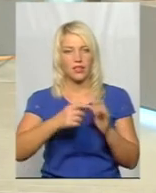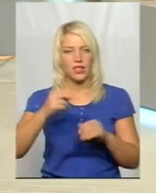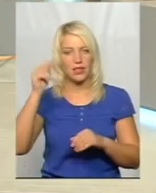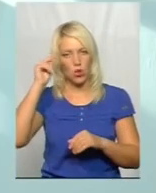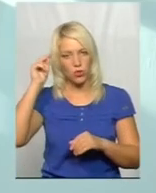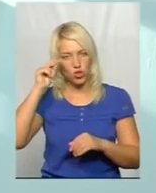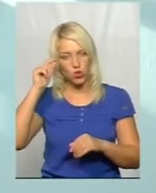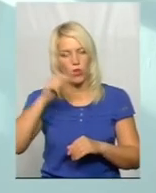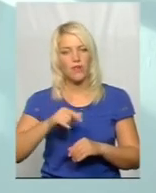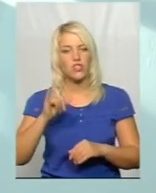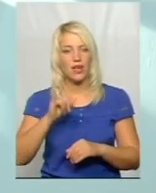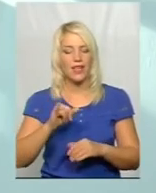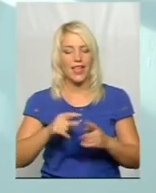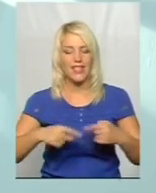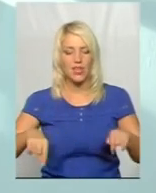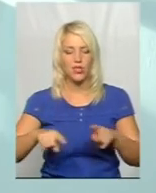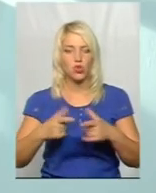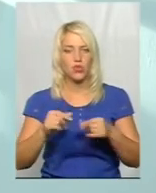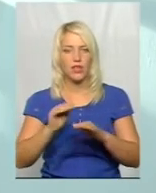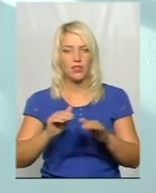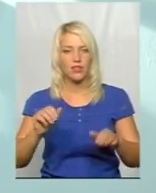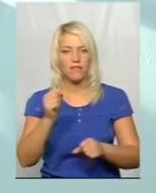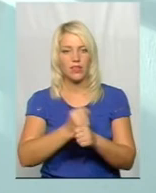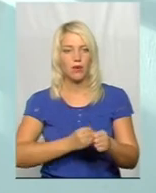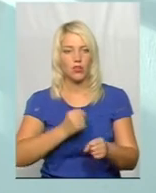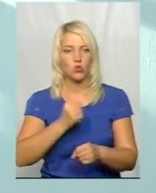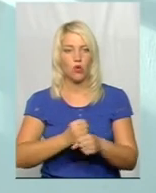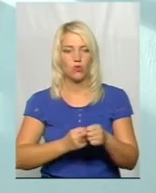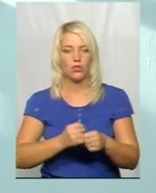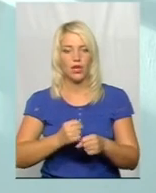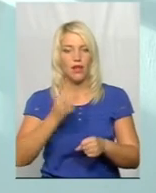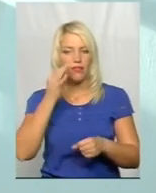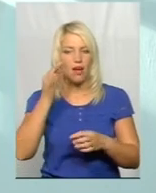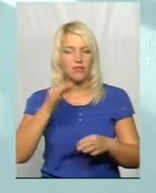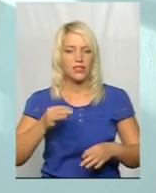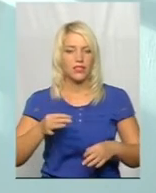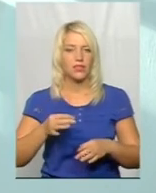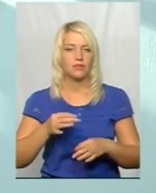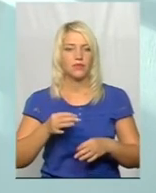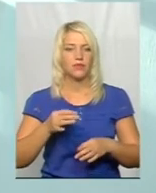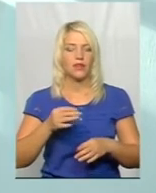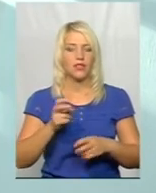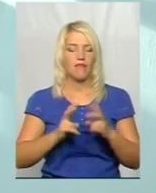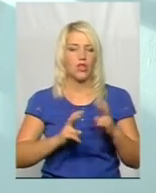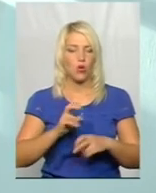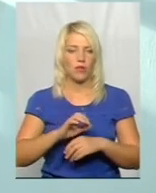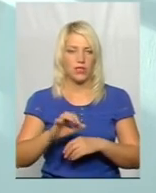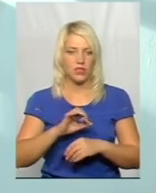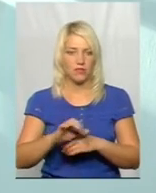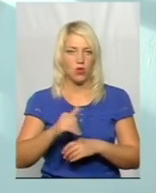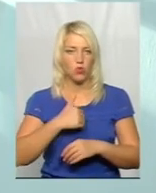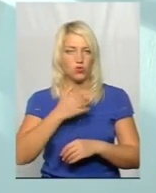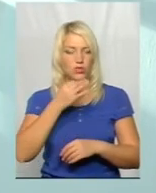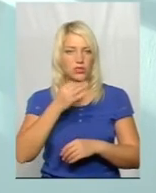місці і дільницю, де діти відпрацьовують навики, набувають вже безпосередньо на виробництві. Я хочу сказати, що тут,